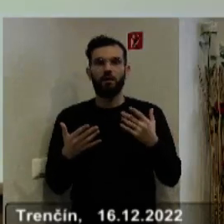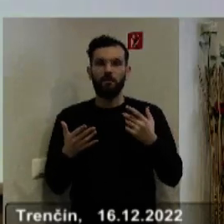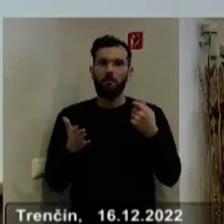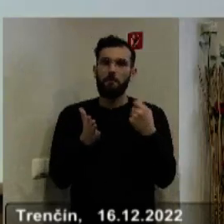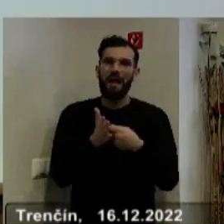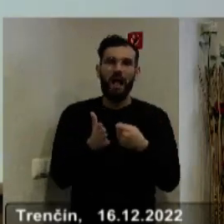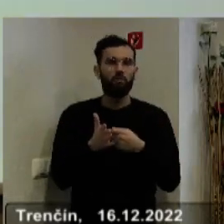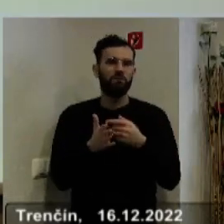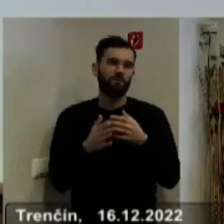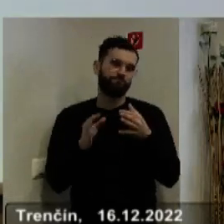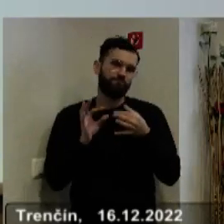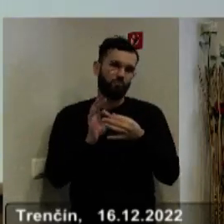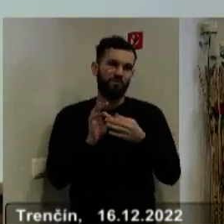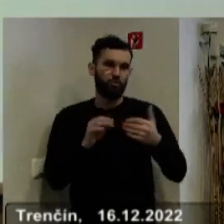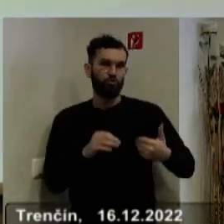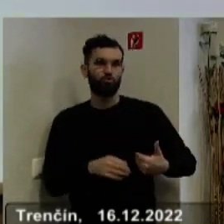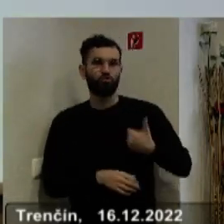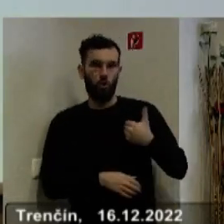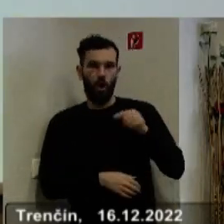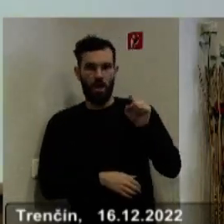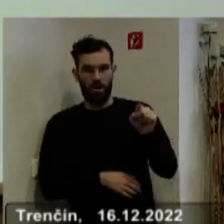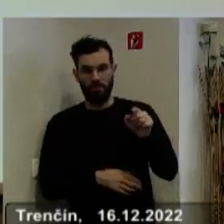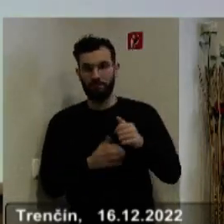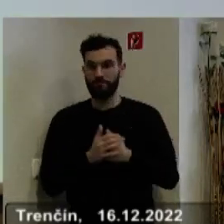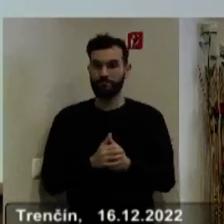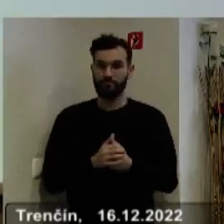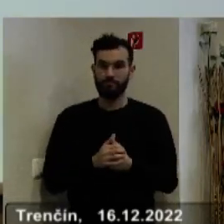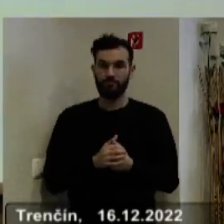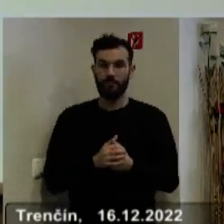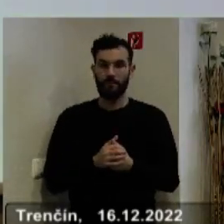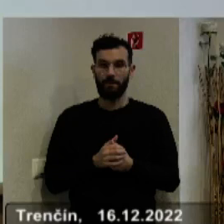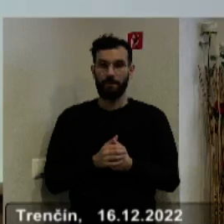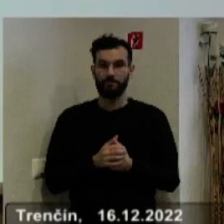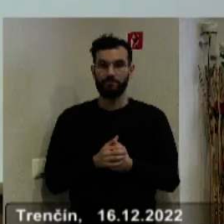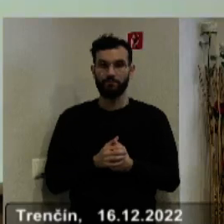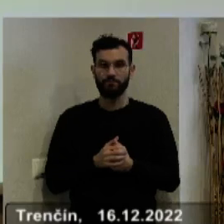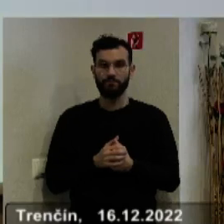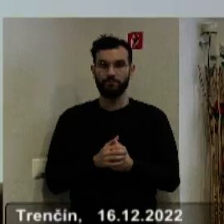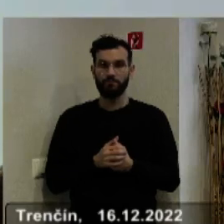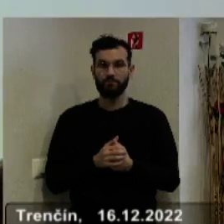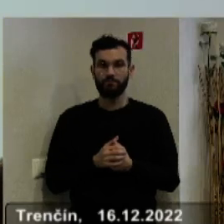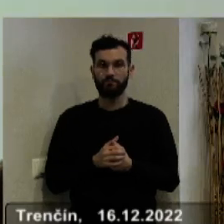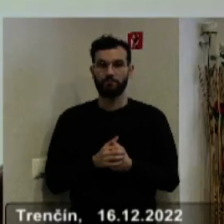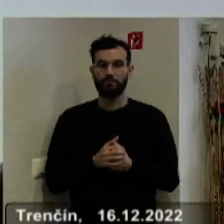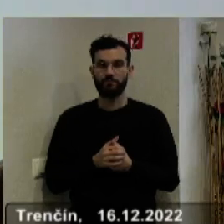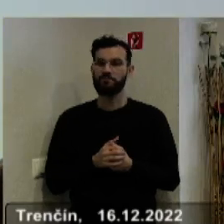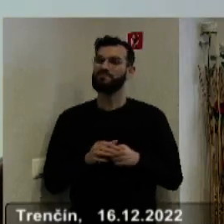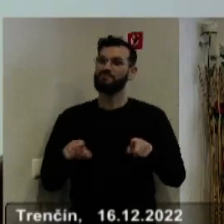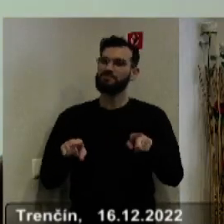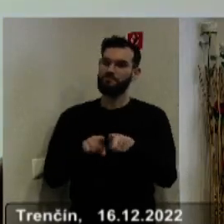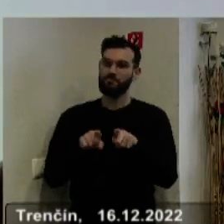v oblasti školstva. Čo sa týka zostavovania a